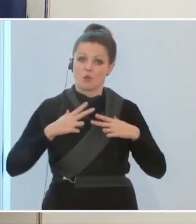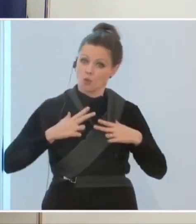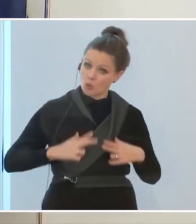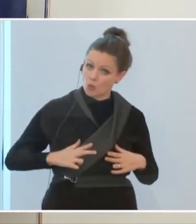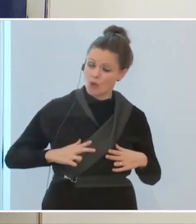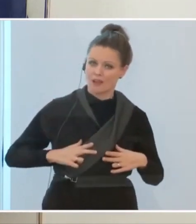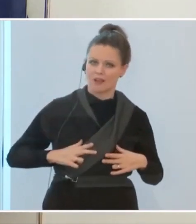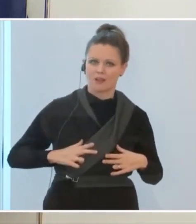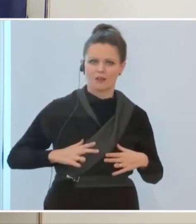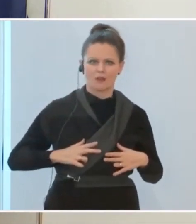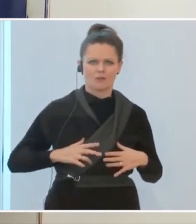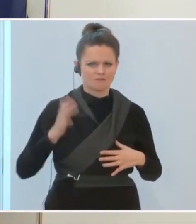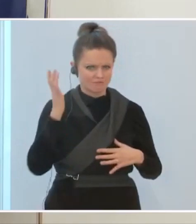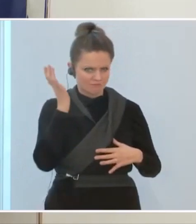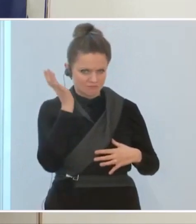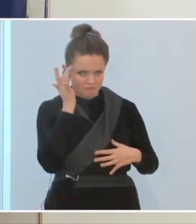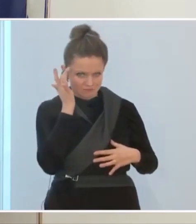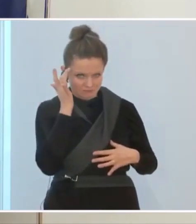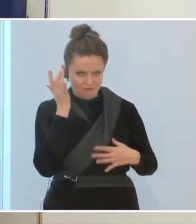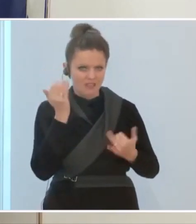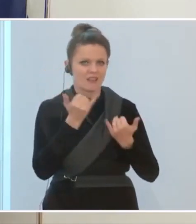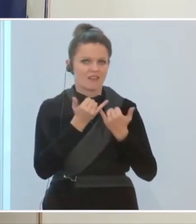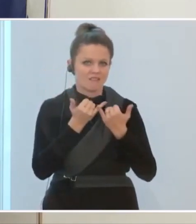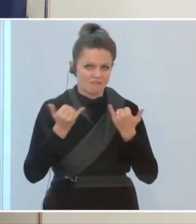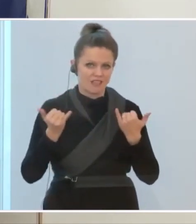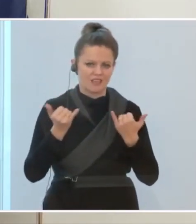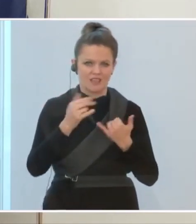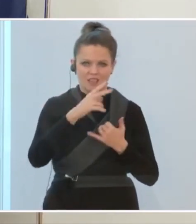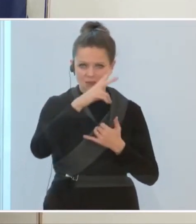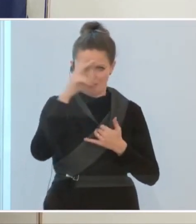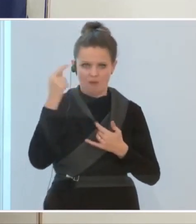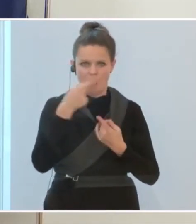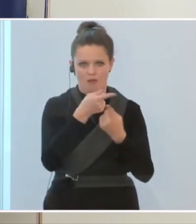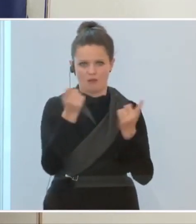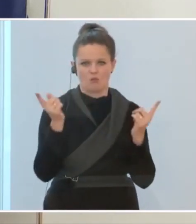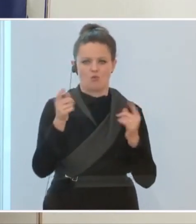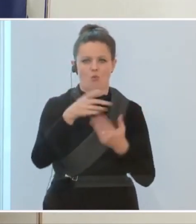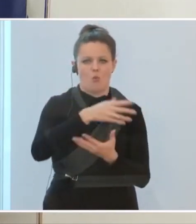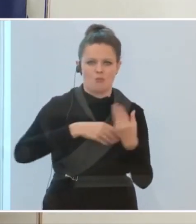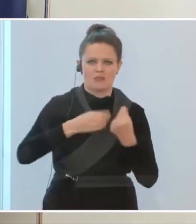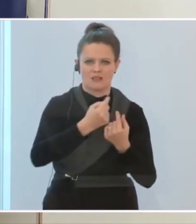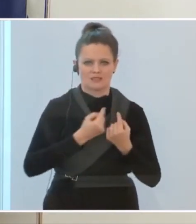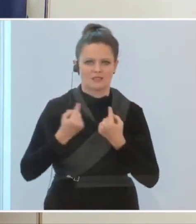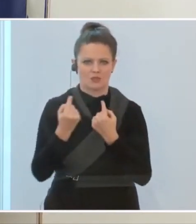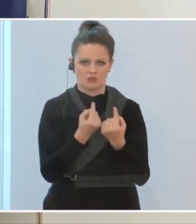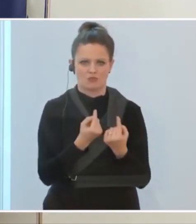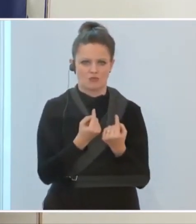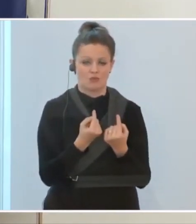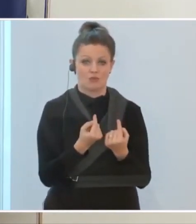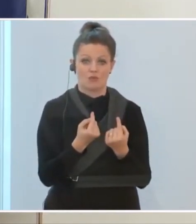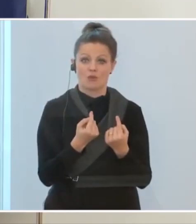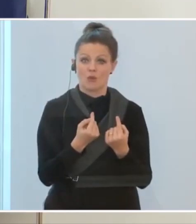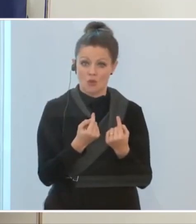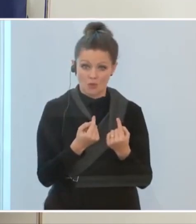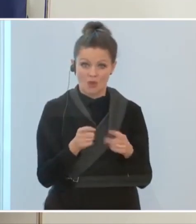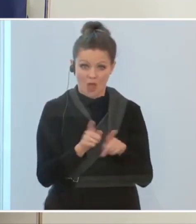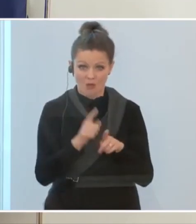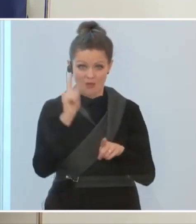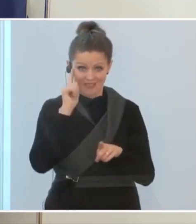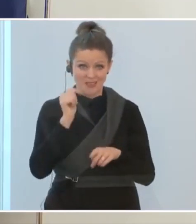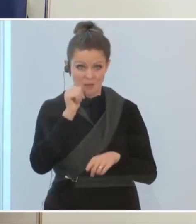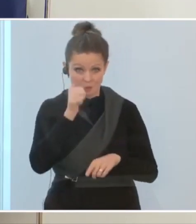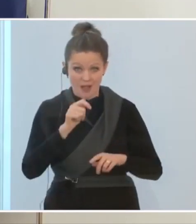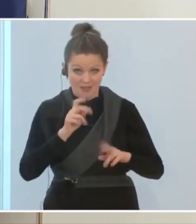viel Besonnenheit agiert die Bevölkerung und glaubt man daran, dass es auch noch einen nächsten Tag gibt oder